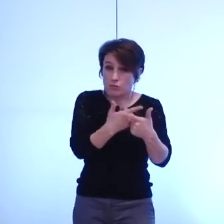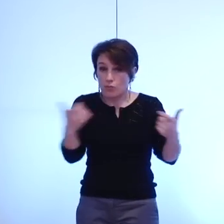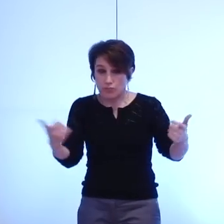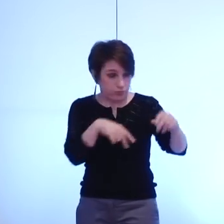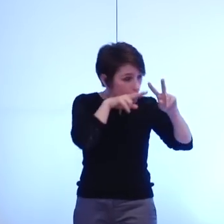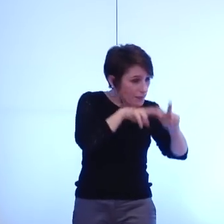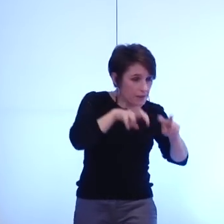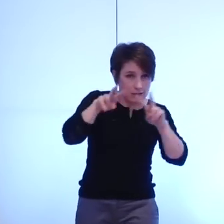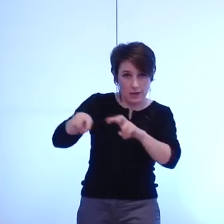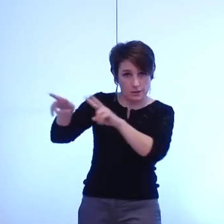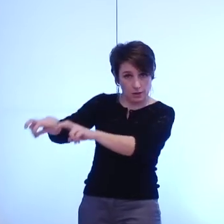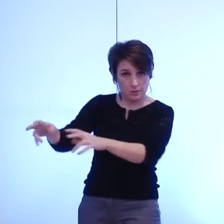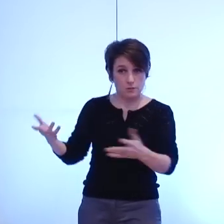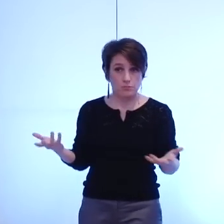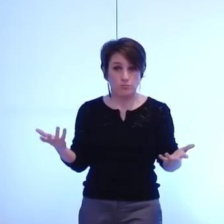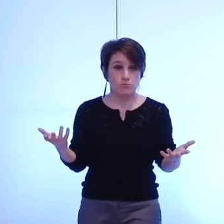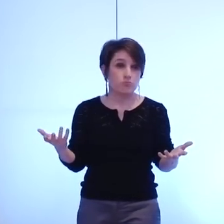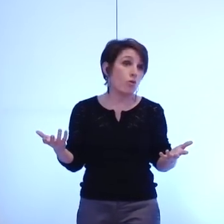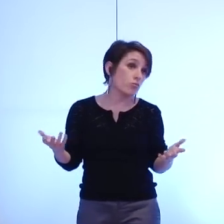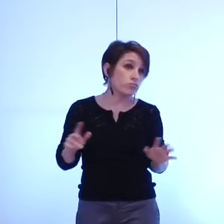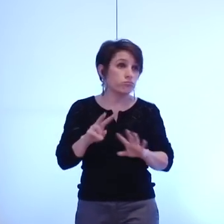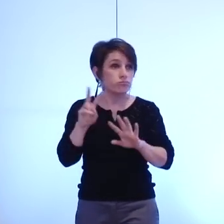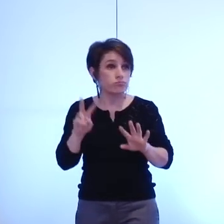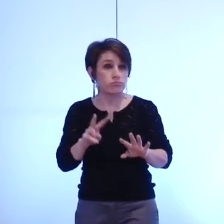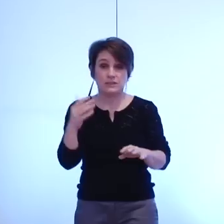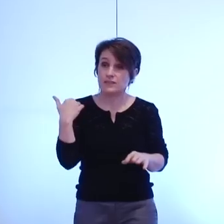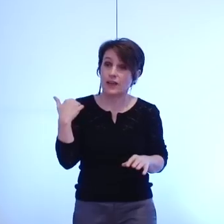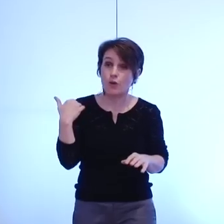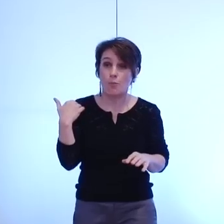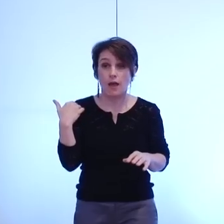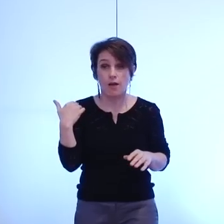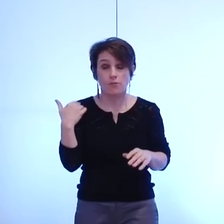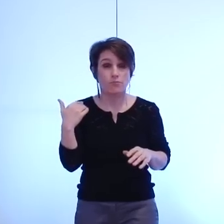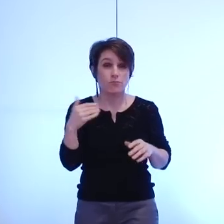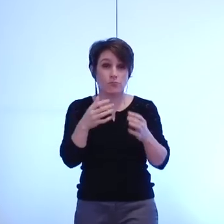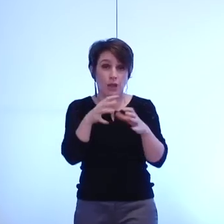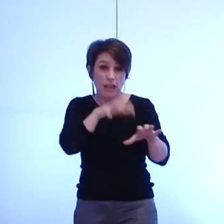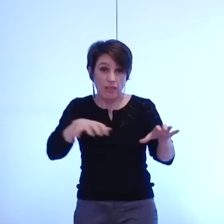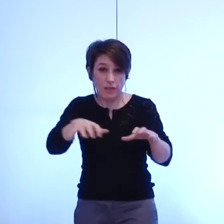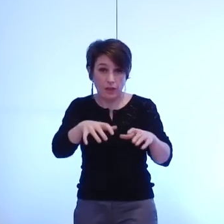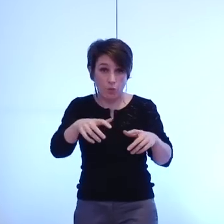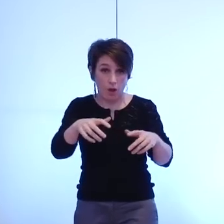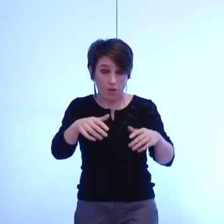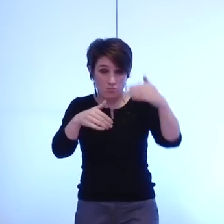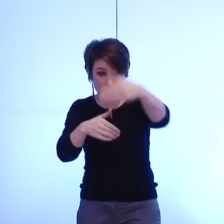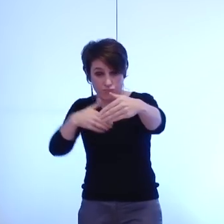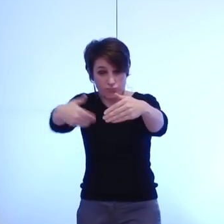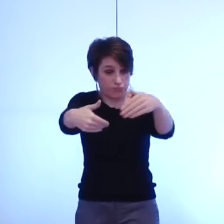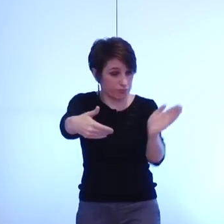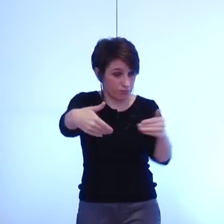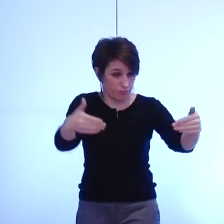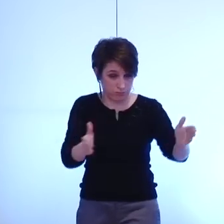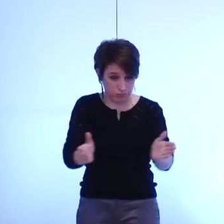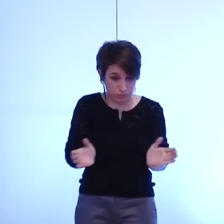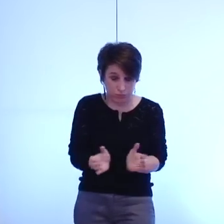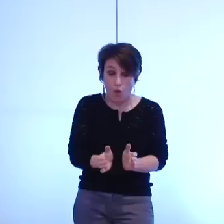qu'a suscité ce découpage bon qui est quand même très politicien et c'est ça qui a présidé finalement à l'établissement de